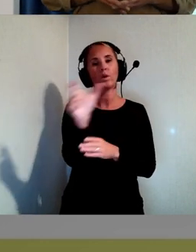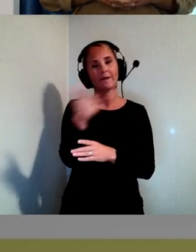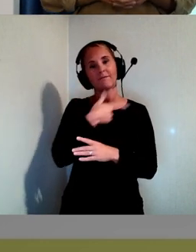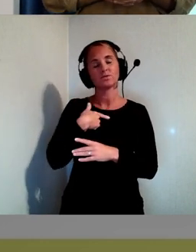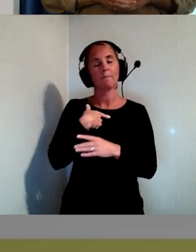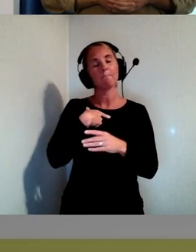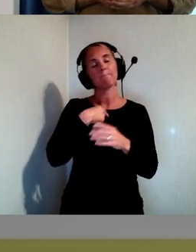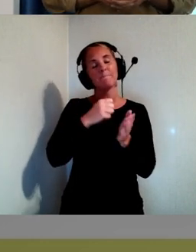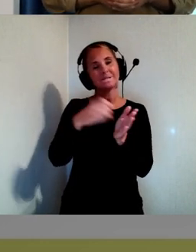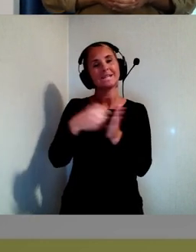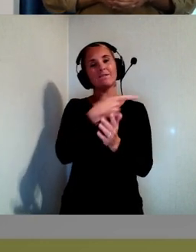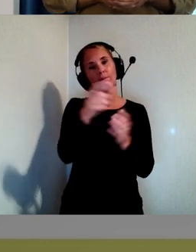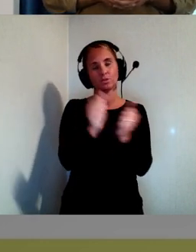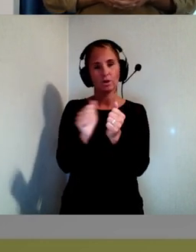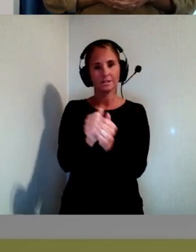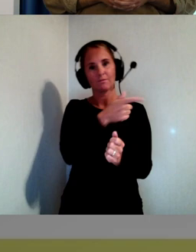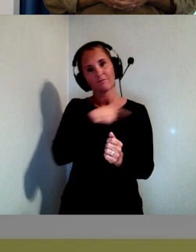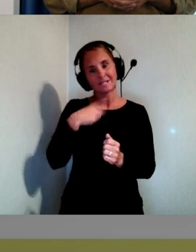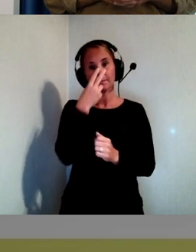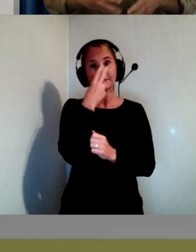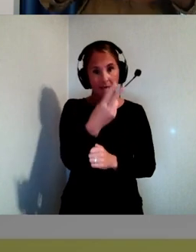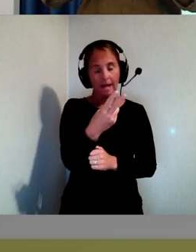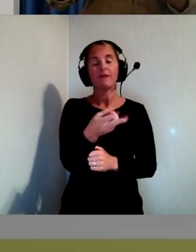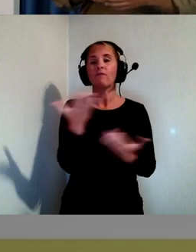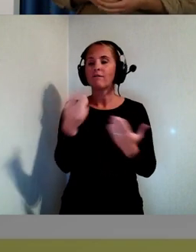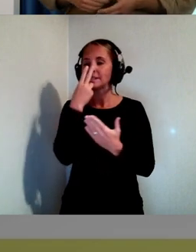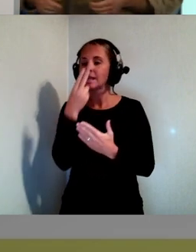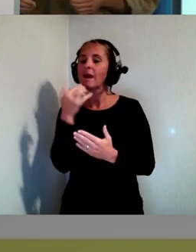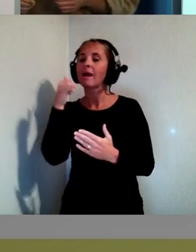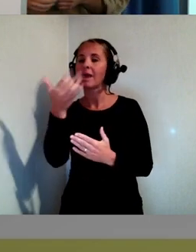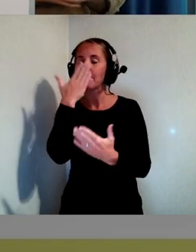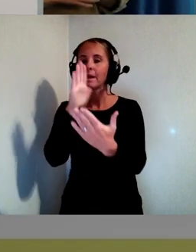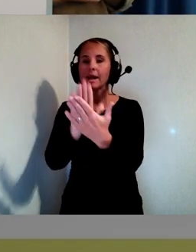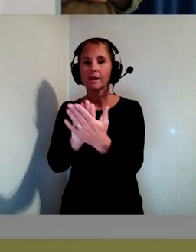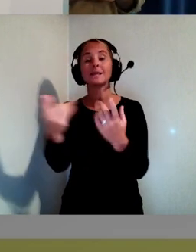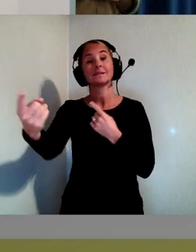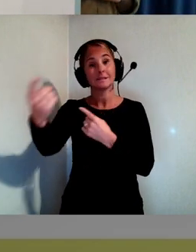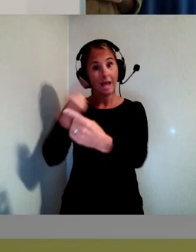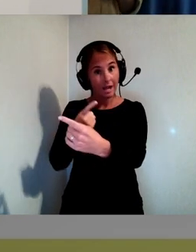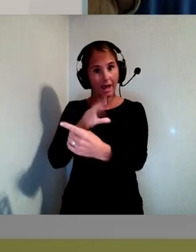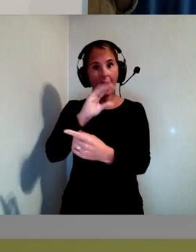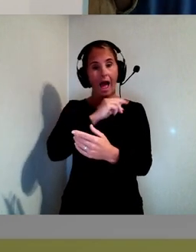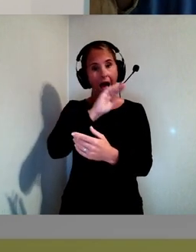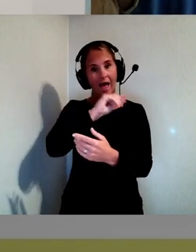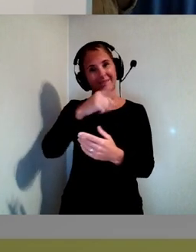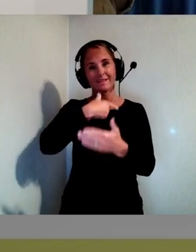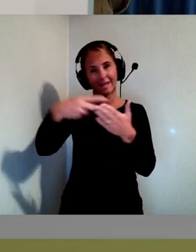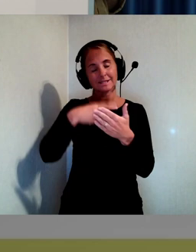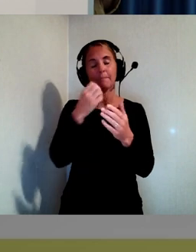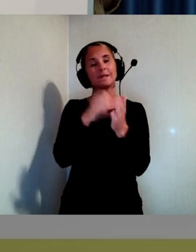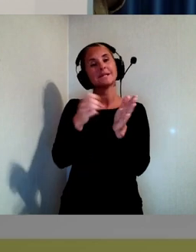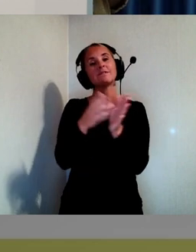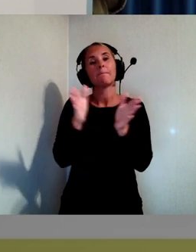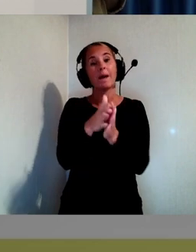ser på en bild. Men istället så beskrivs det alltså med ord. Kostnaderna för allt